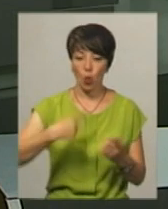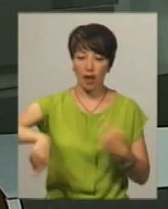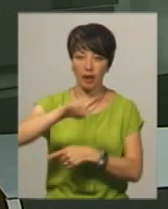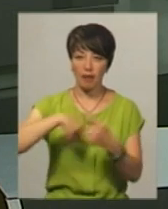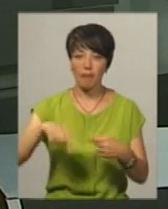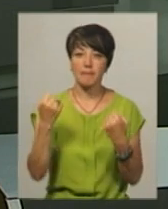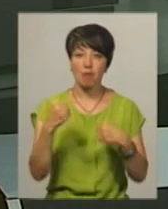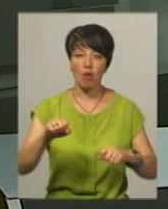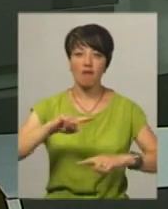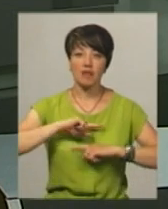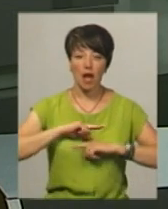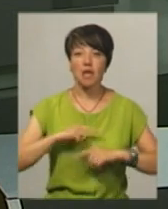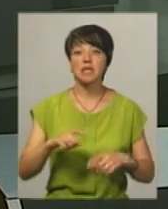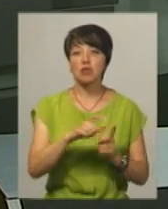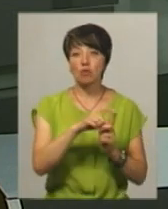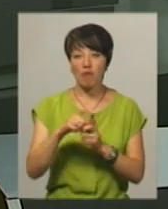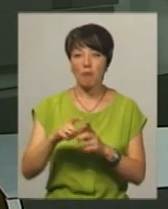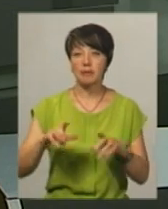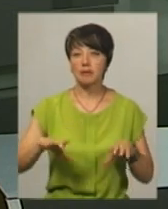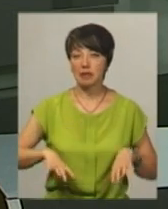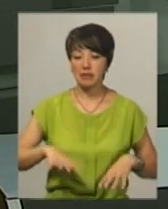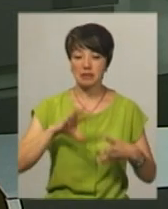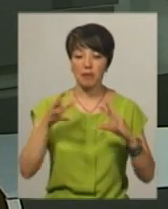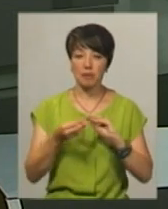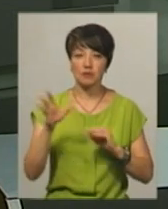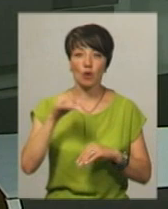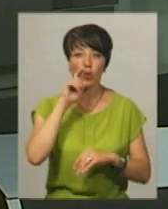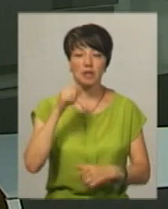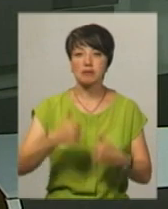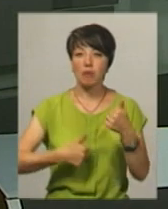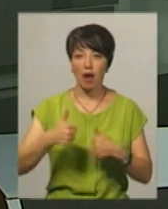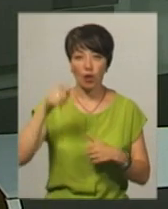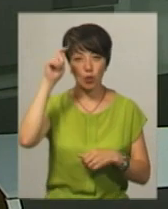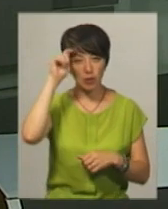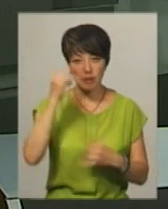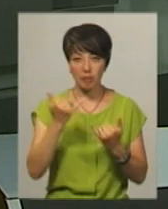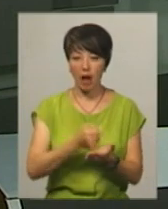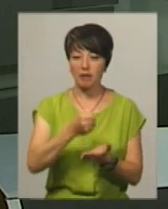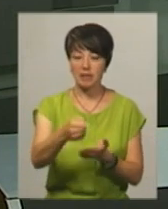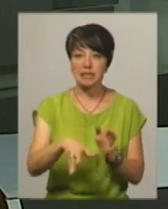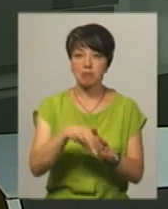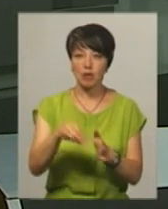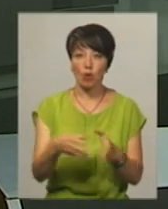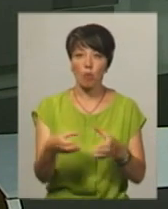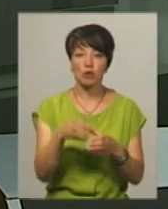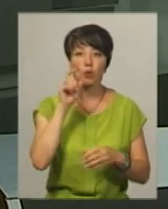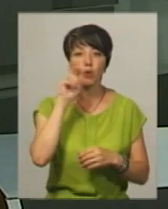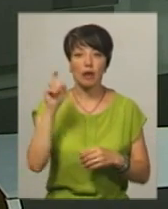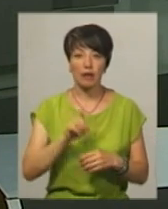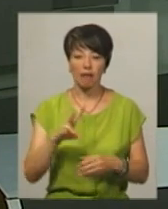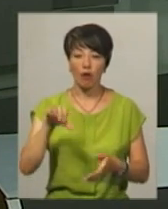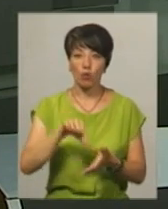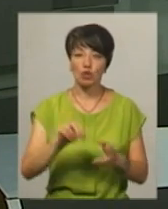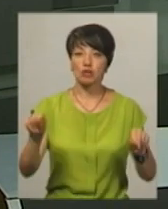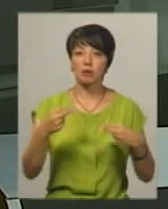перемогла в фіналі. За словами Геннадія Соколова, за підсумками всеукраїнських змагань, юнаки тепер кандидати в збірну команду України на